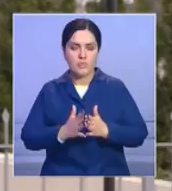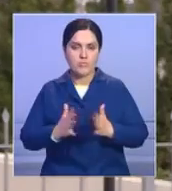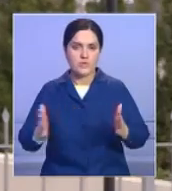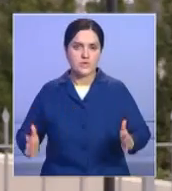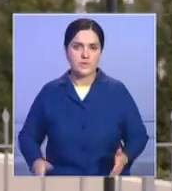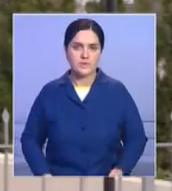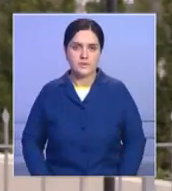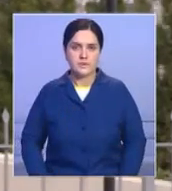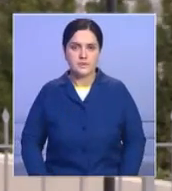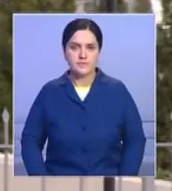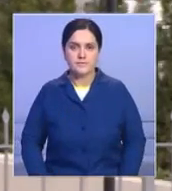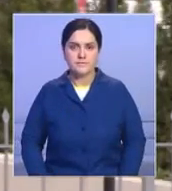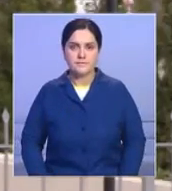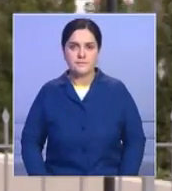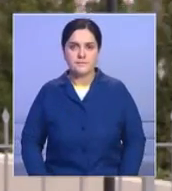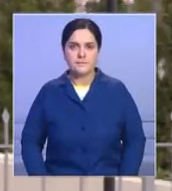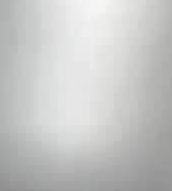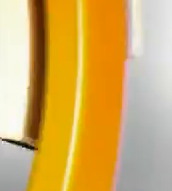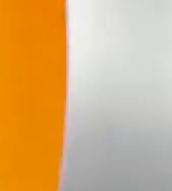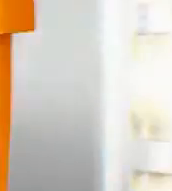-24, Вишкек, Кыргызстан.